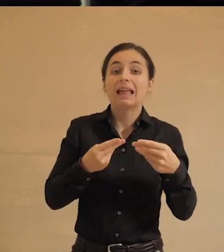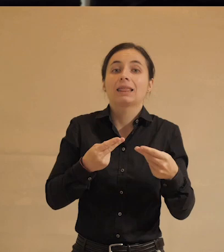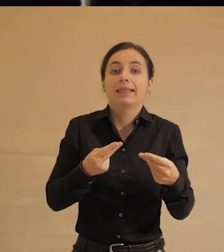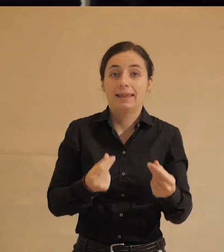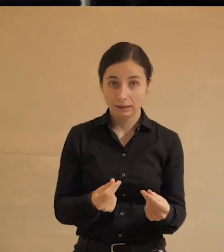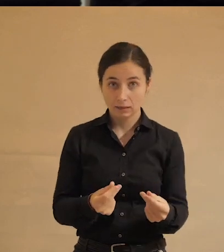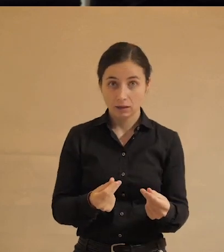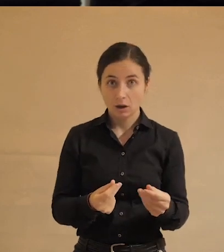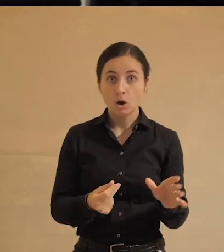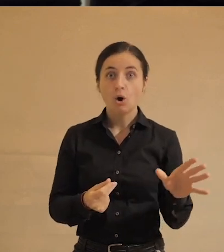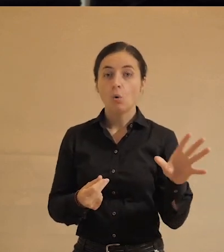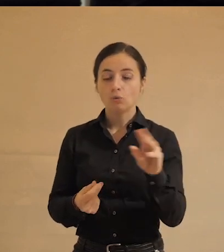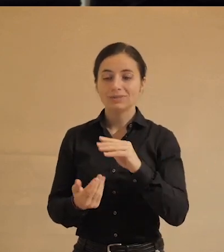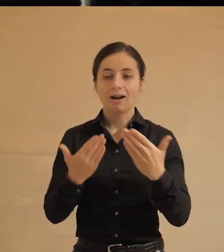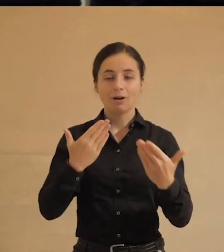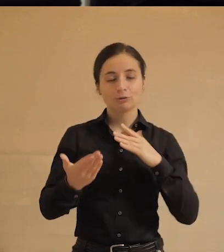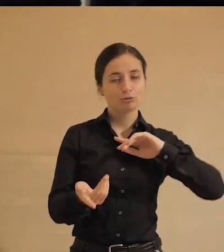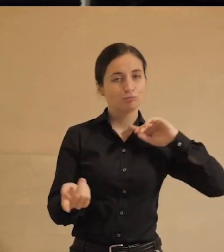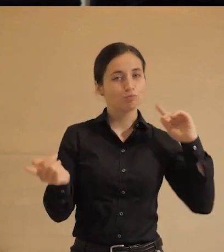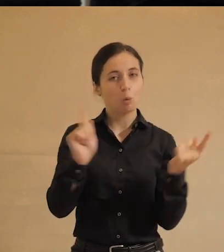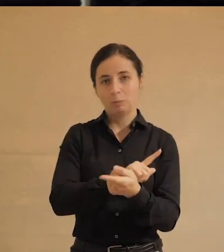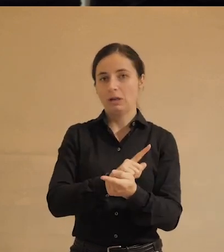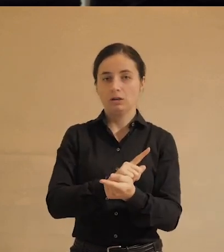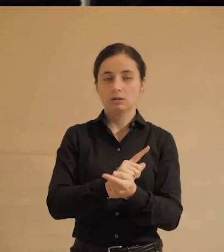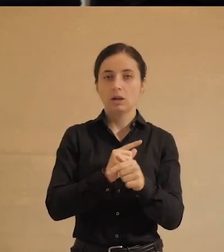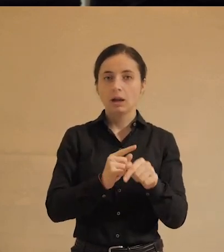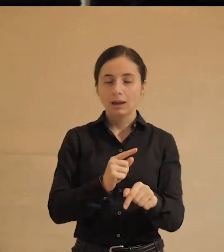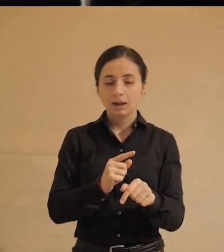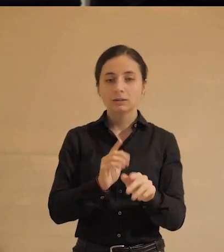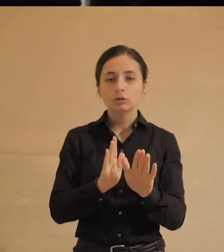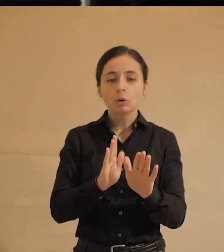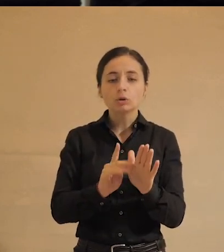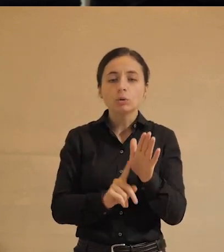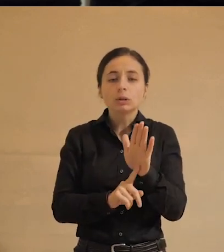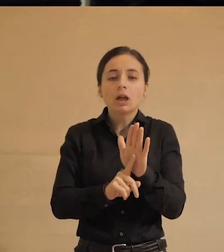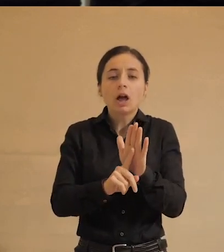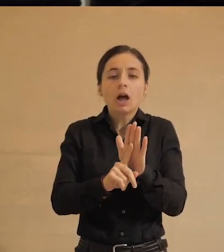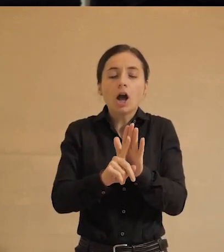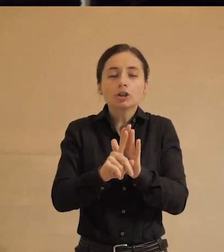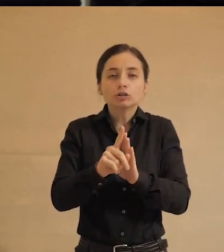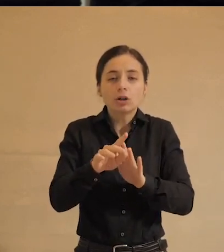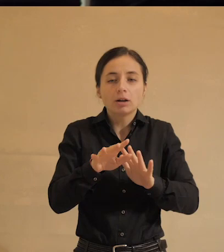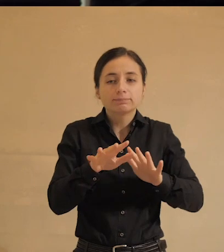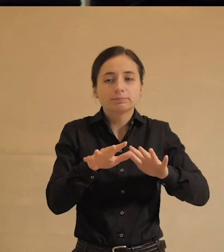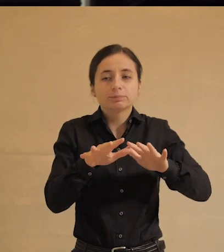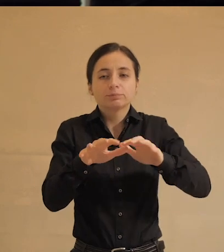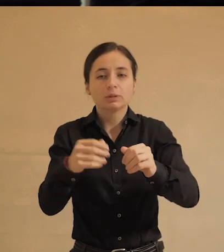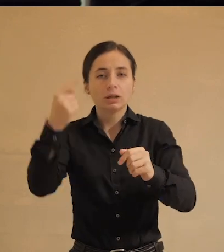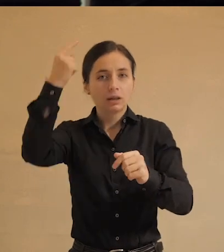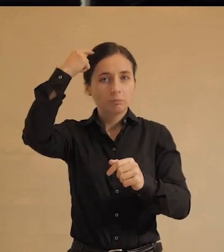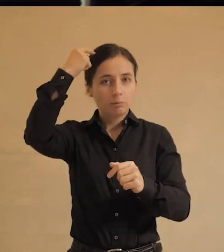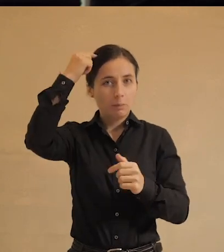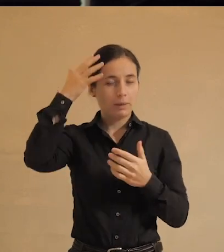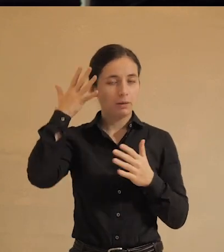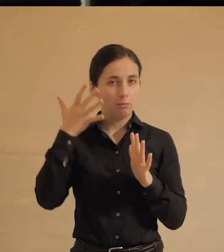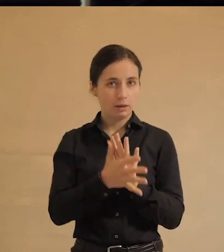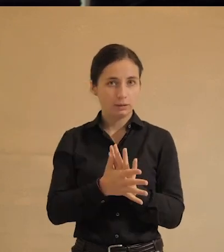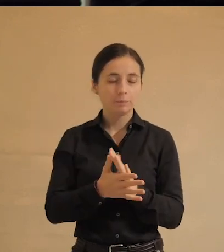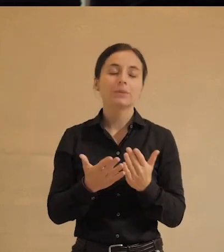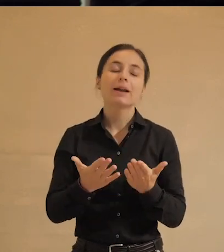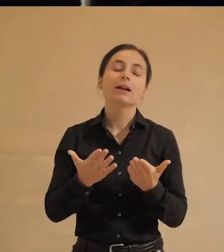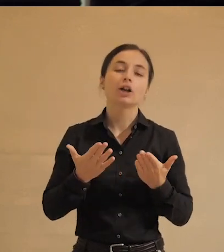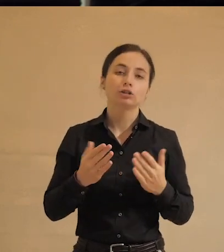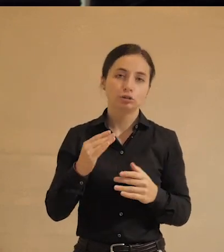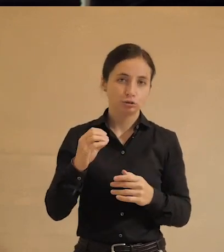у всех быстрое отношение поменяется. Это понимание только наползает еще очень постепенно на наше сознание. На самом деле, конечно